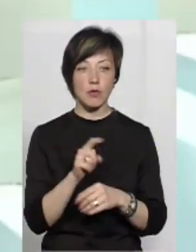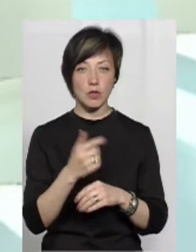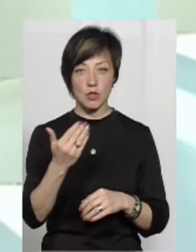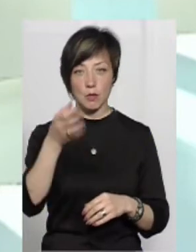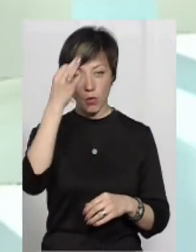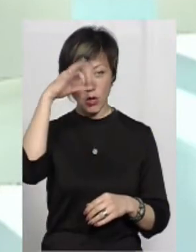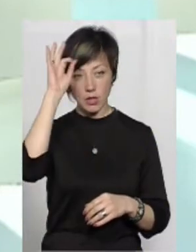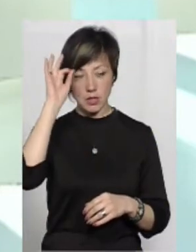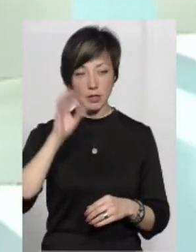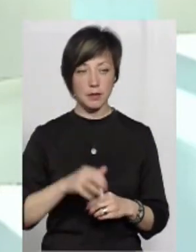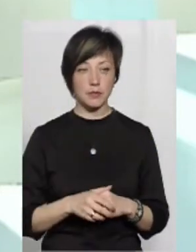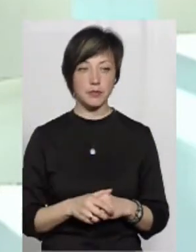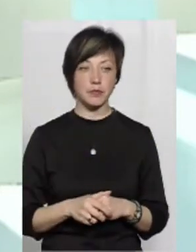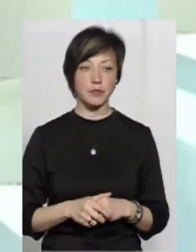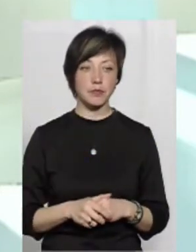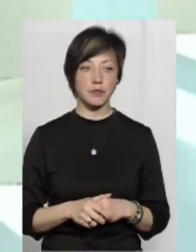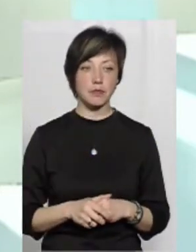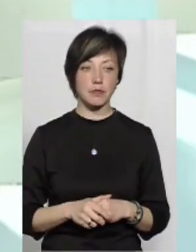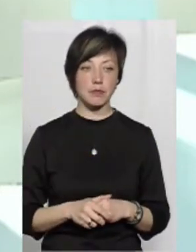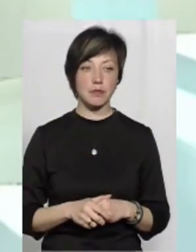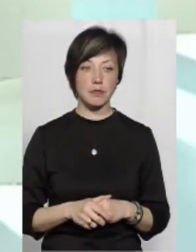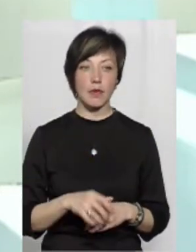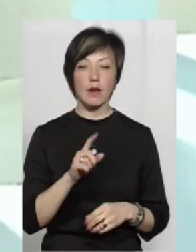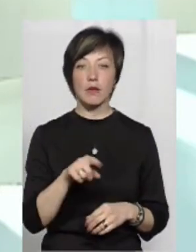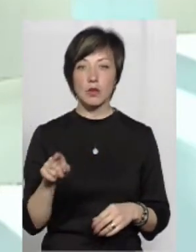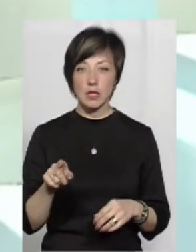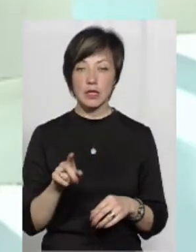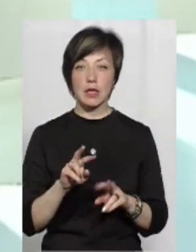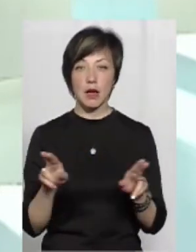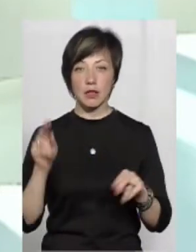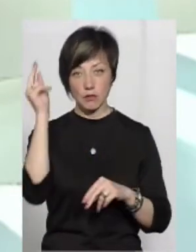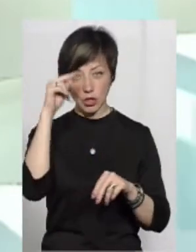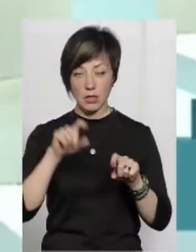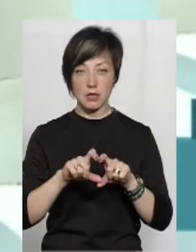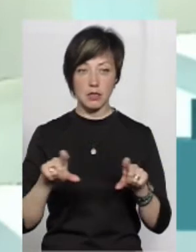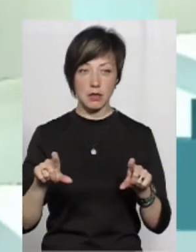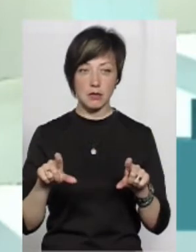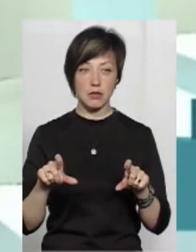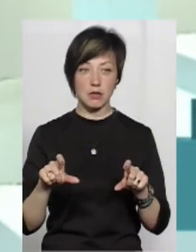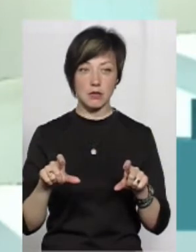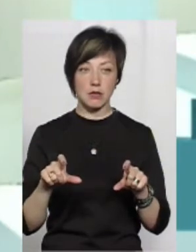поліції. Тобто, вони, як навчальний заклад, я так зрозуміла,